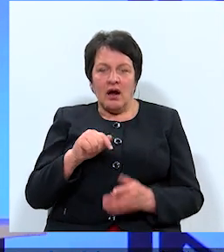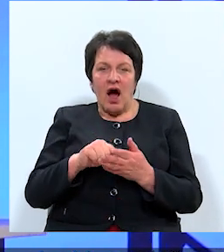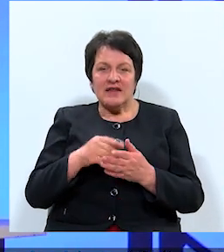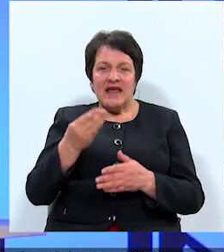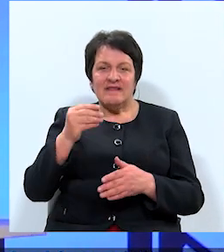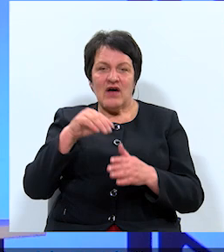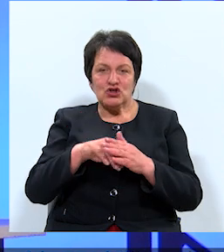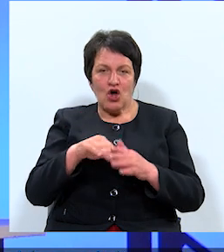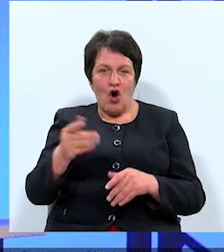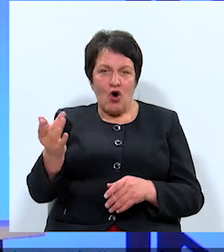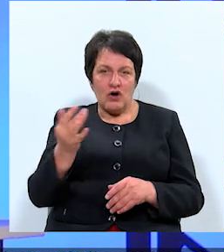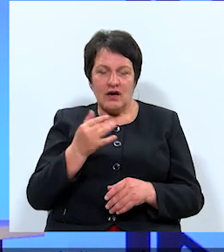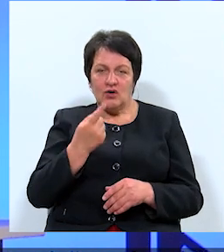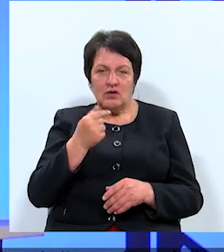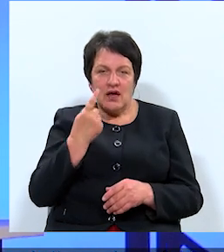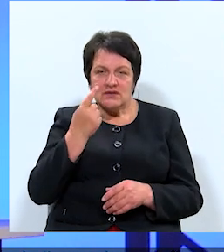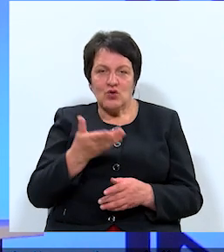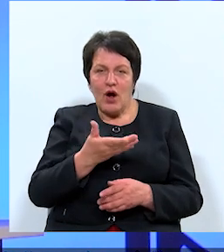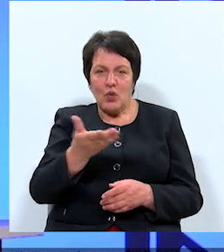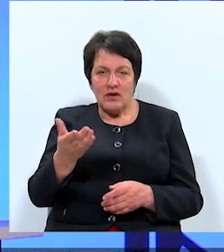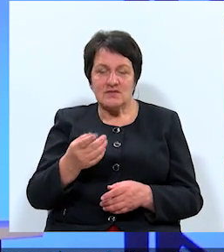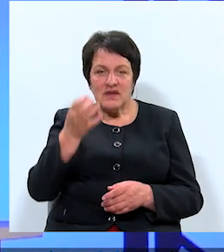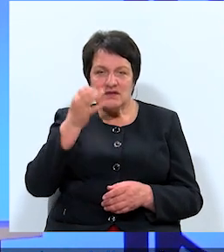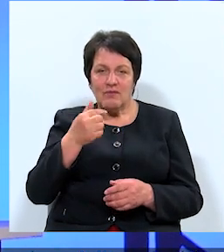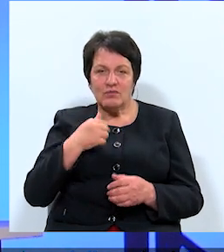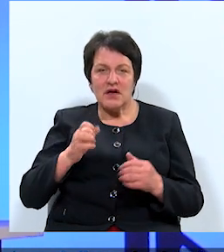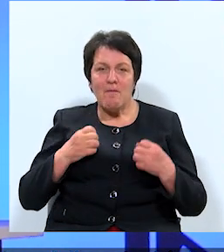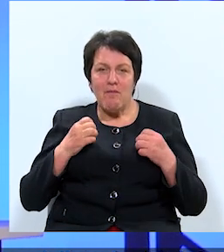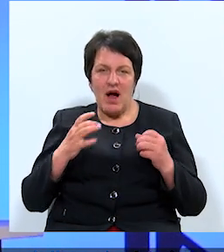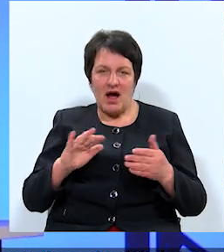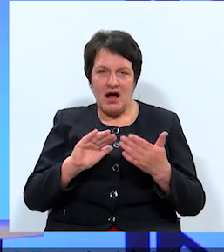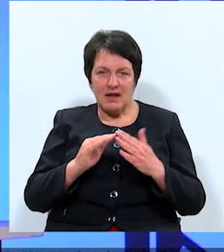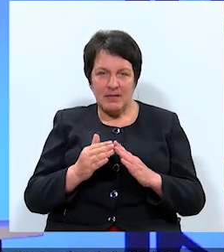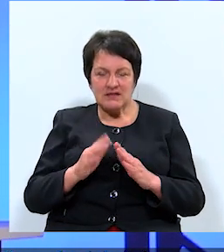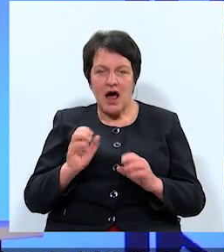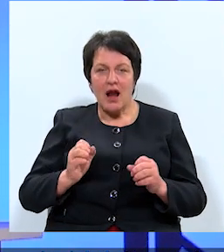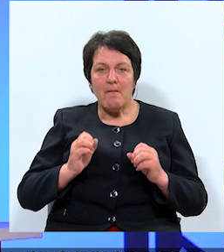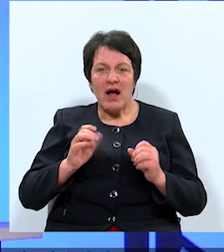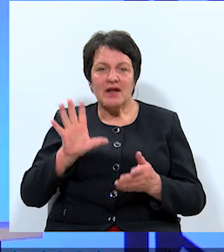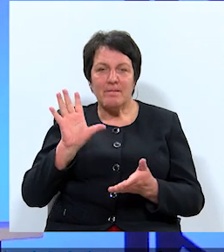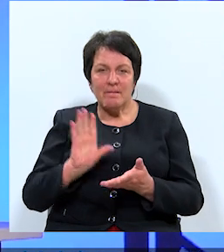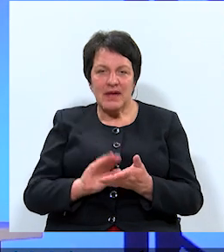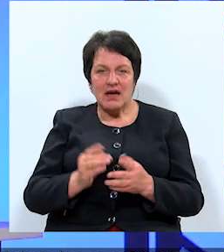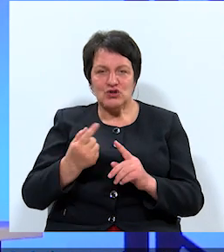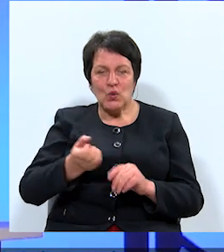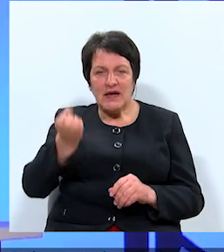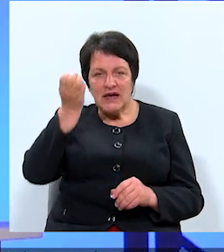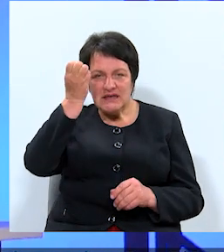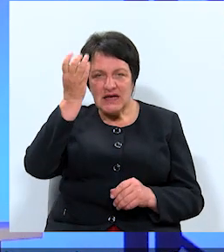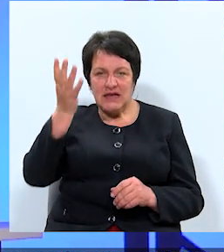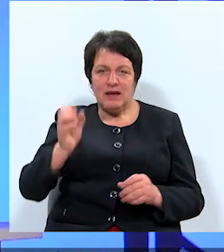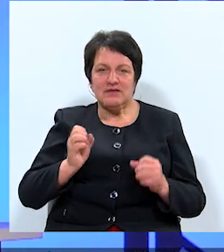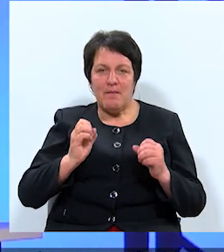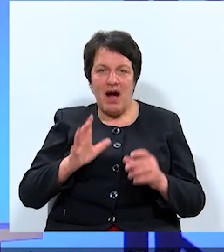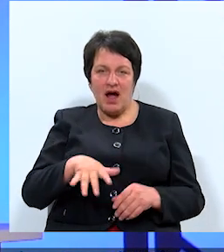kurienes. Bet īstenībā mums ir bagāti pilsēti ar bagātiem pieredzes un izglītības